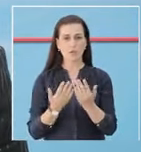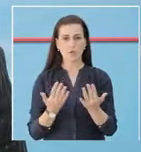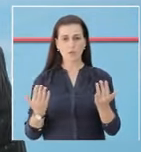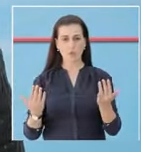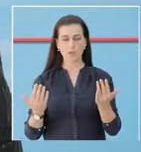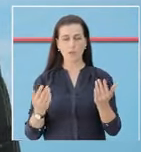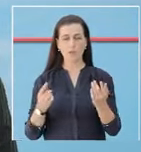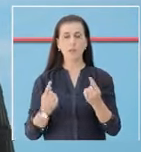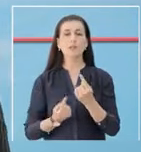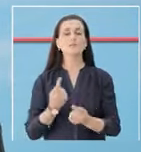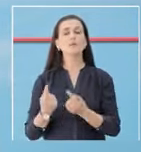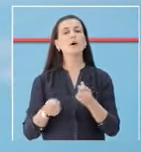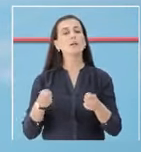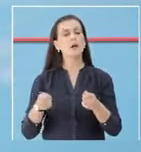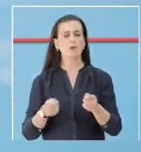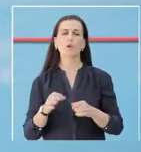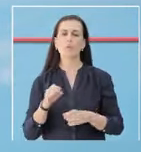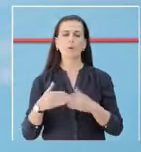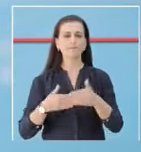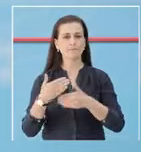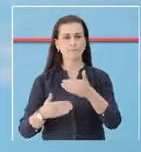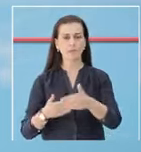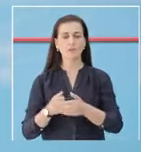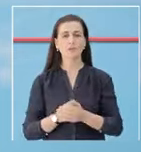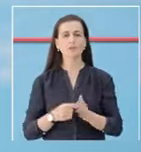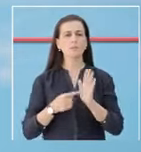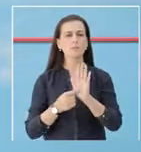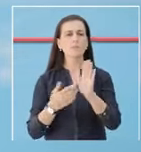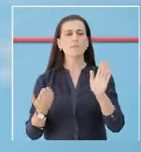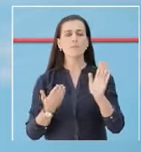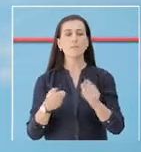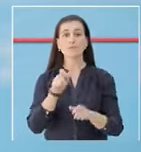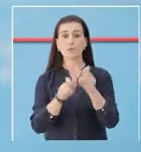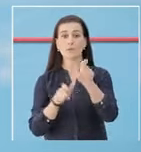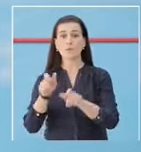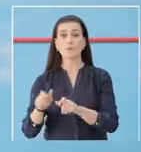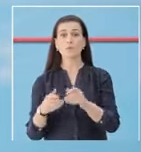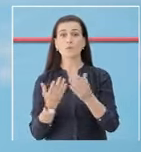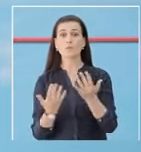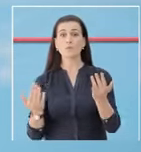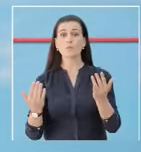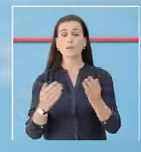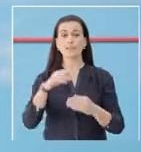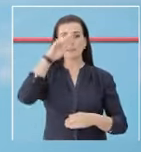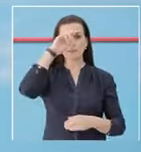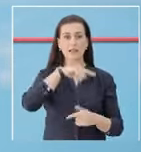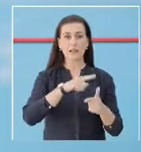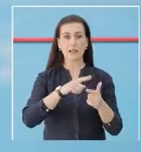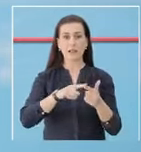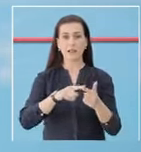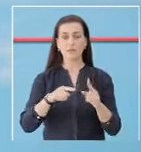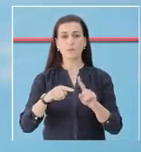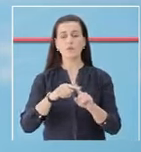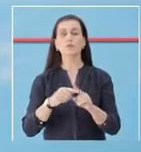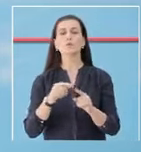dënave ditore, situata vëzdon të jetë e kontroluar. Të regues për këtë, janë numri që ndrushëm i shtrimeve në spitale